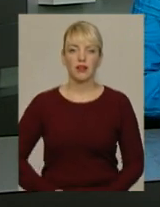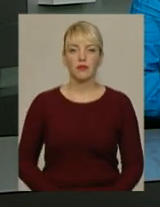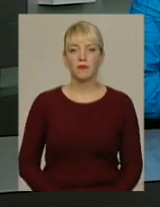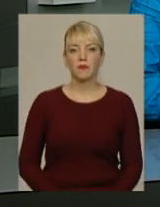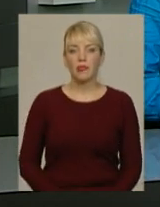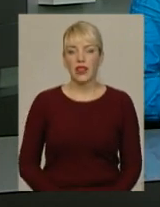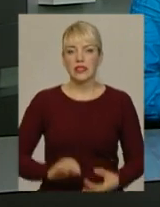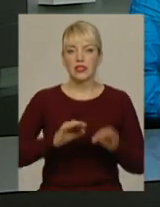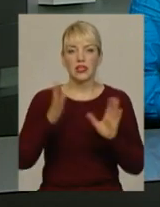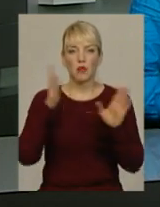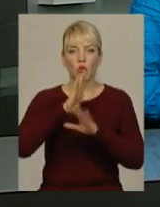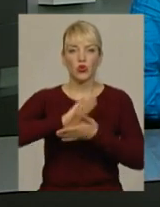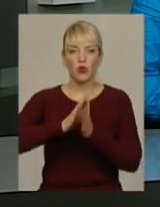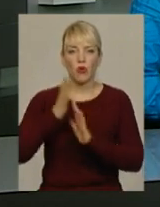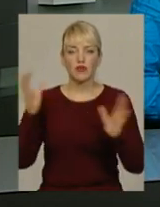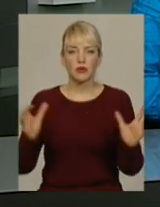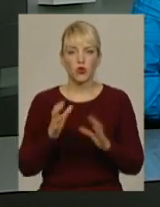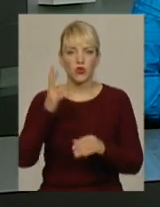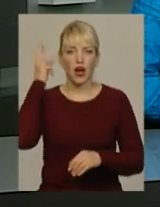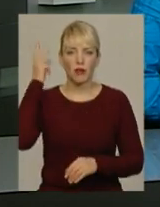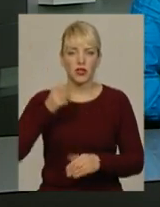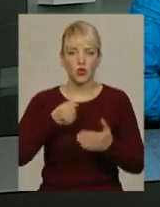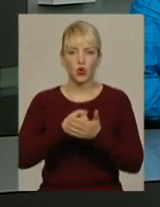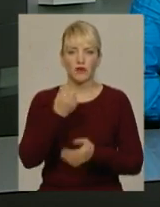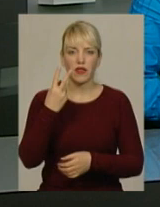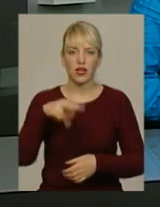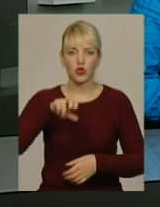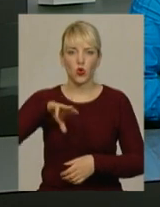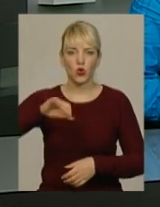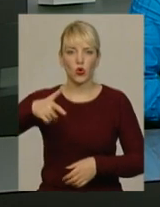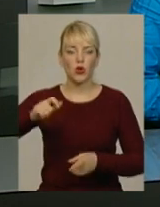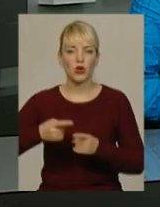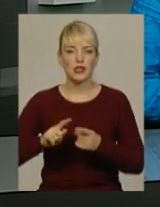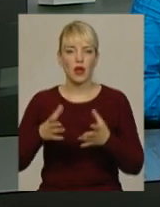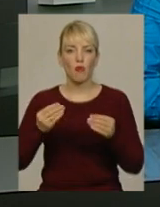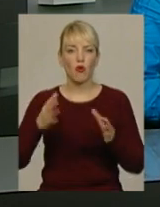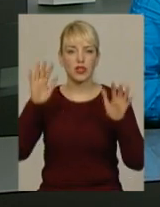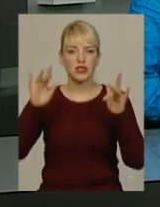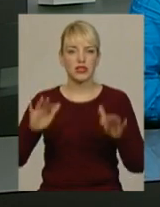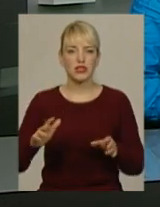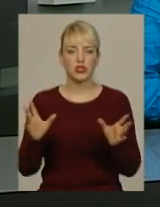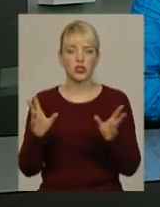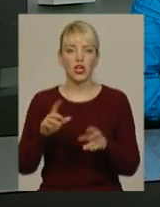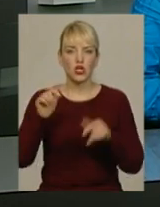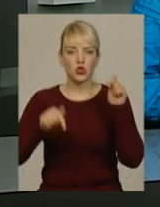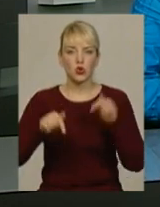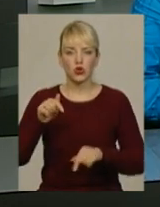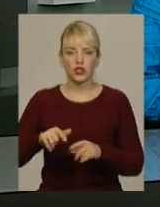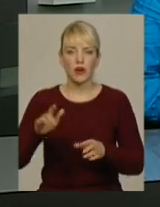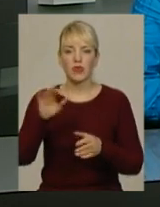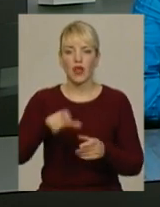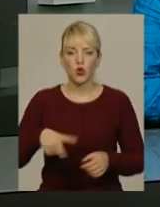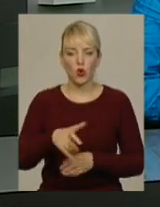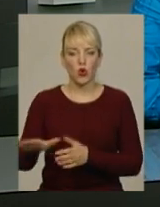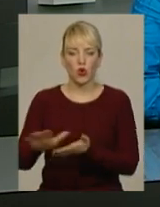Складні погодні умови збережуться на Хмельницьчині до 12 лютого. Це мокрий сніг з дощем. На дорогах ожеледиться,